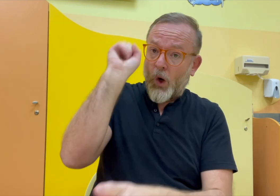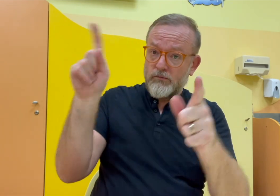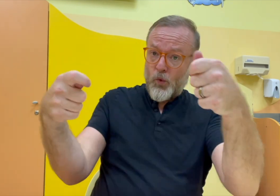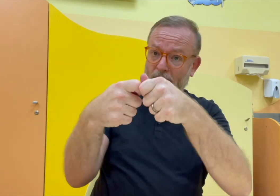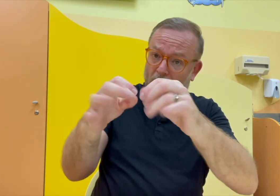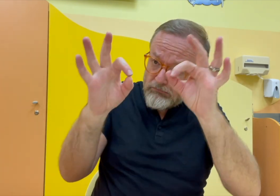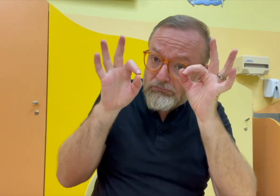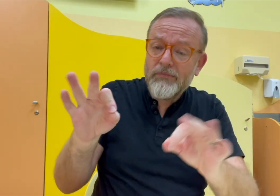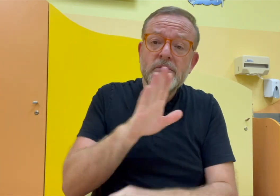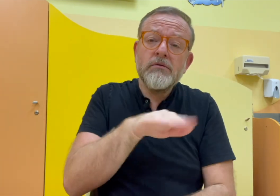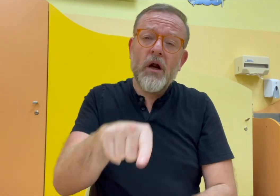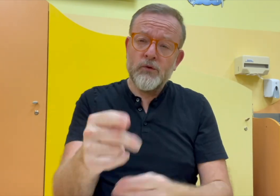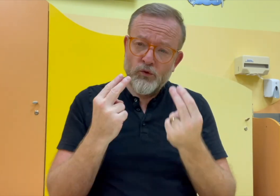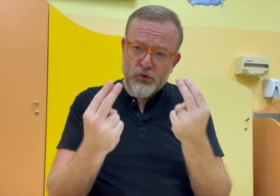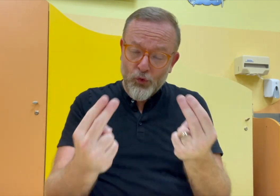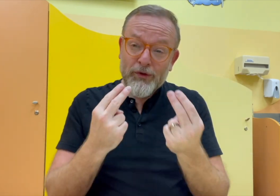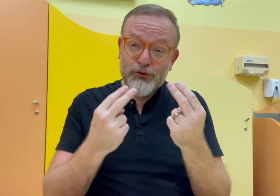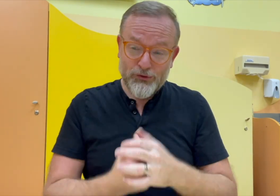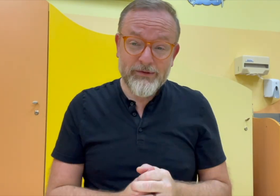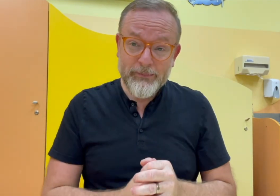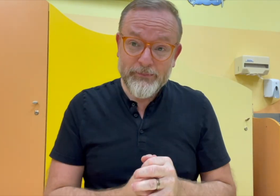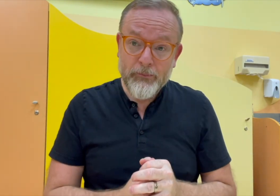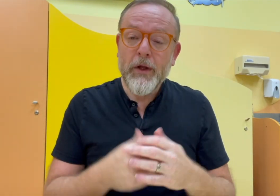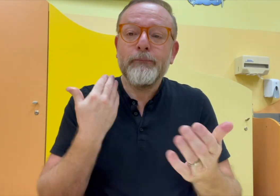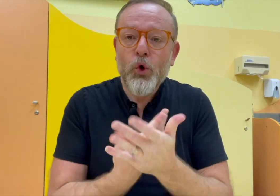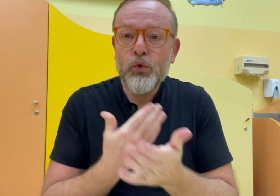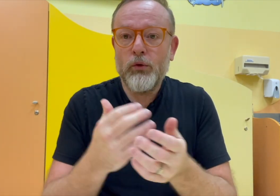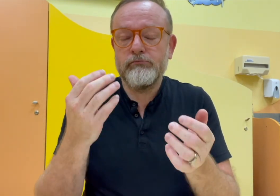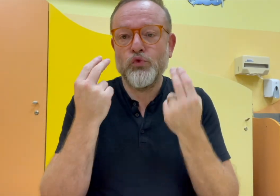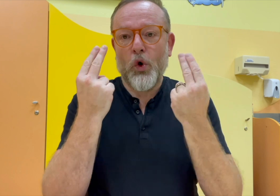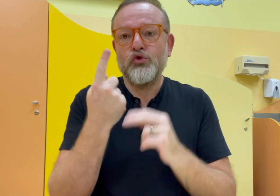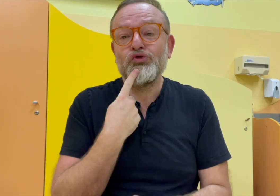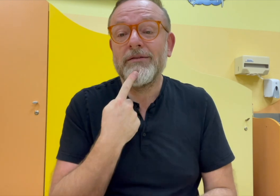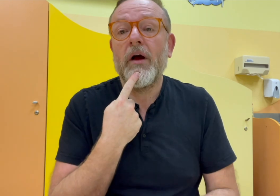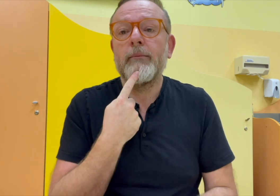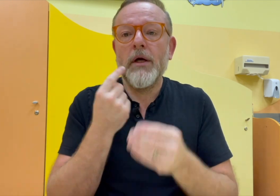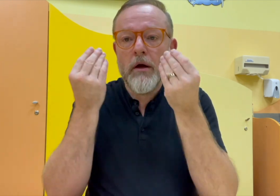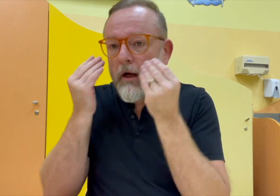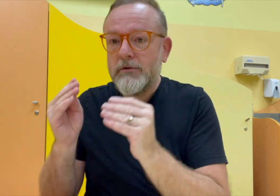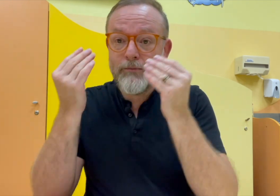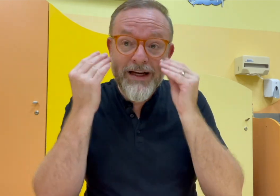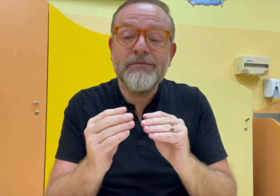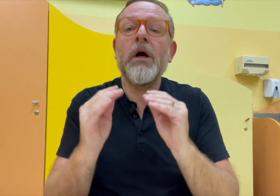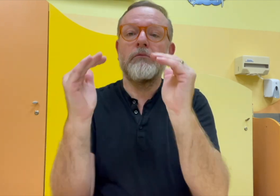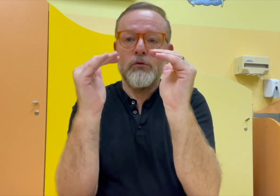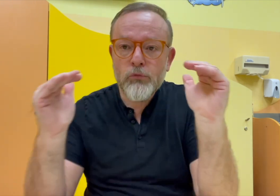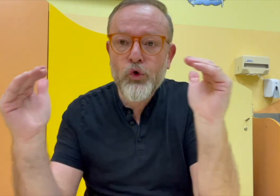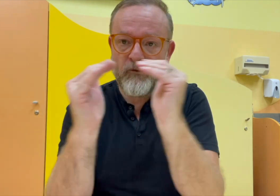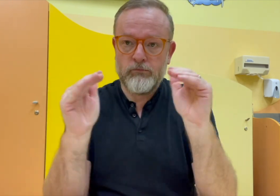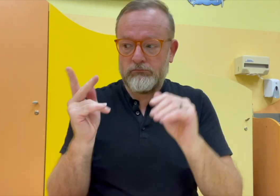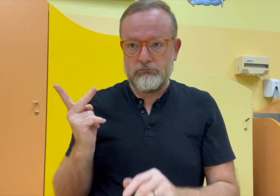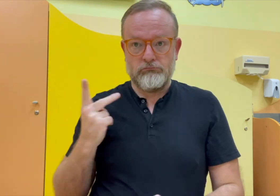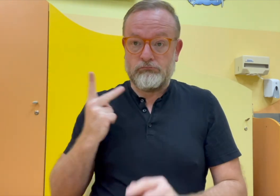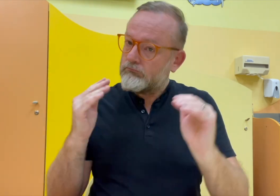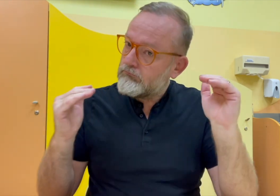žáci to vidí. Oni vidí, že spolu učitelé jsou schopní spolupracovat a to je pro nás důležité. Takže pro nás je